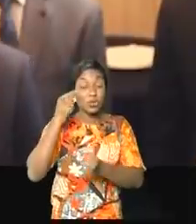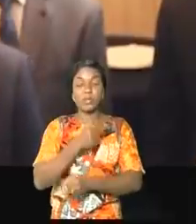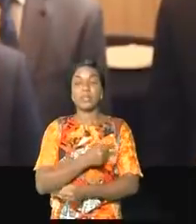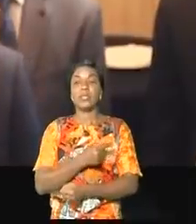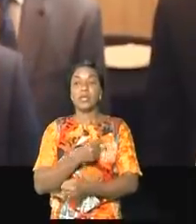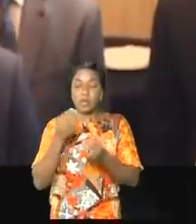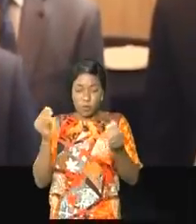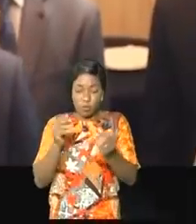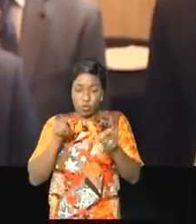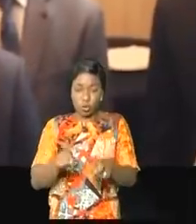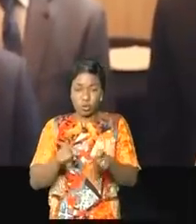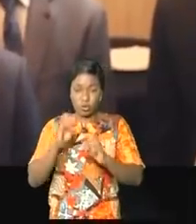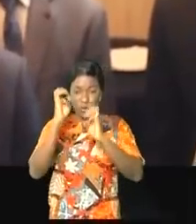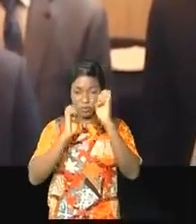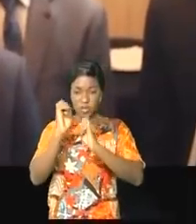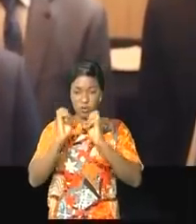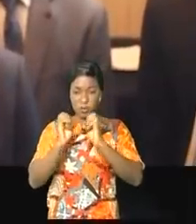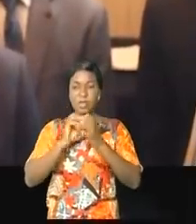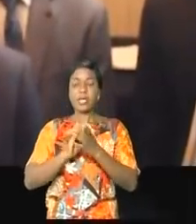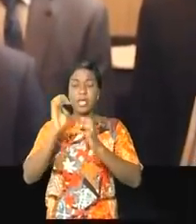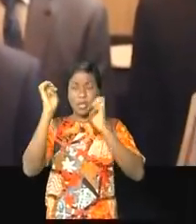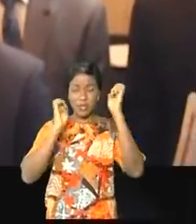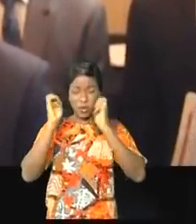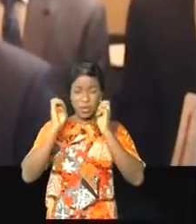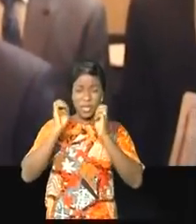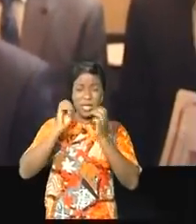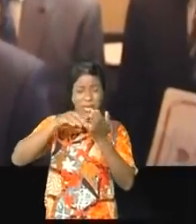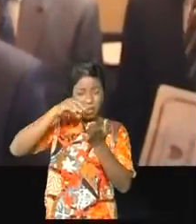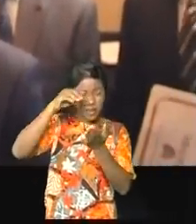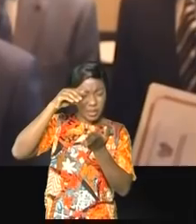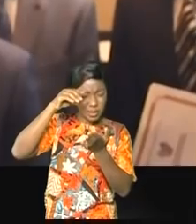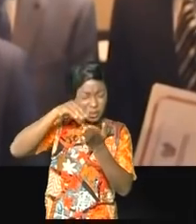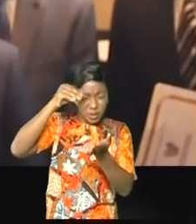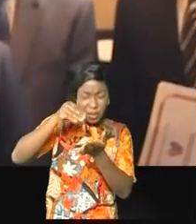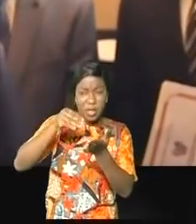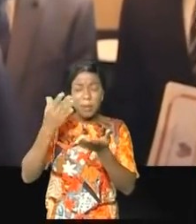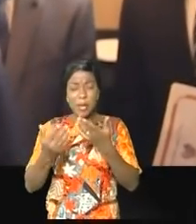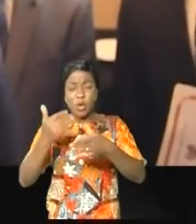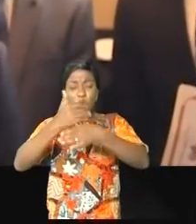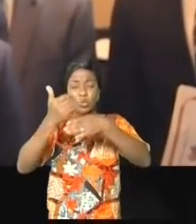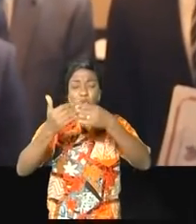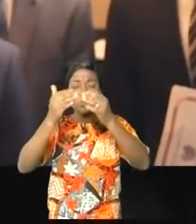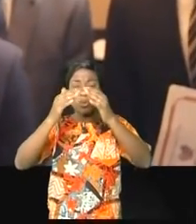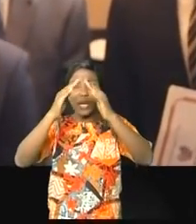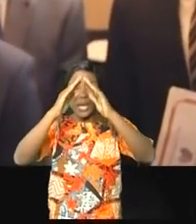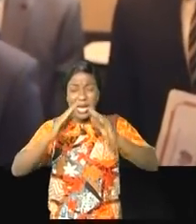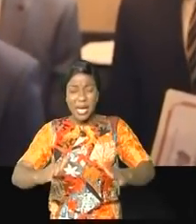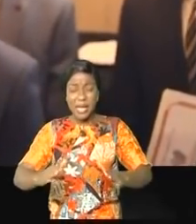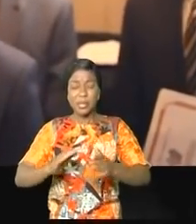les études de faisabilité relative à la construction de la centrale de Kaloumba, estimée à plus ou moins